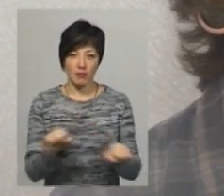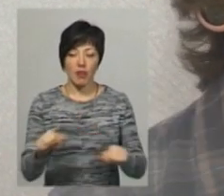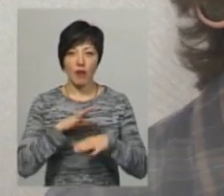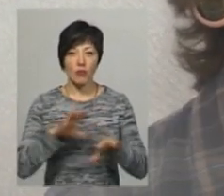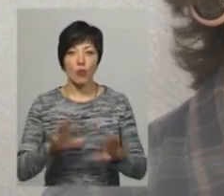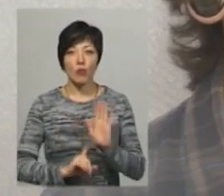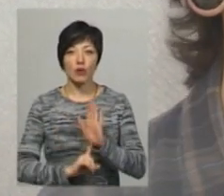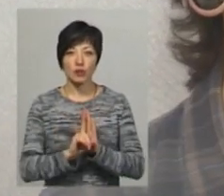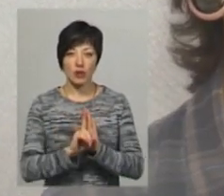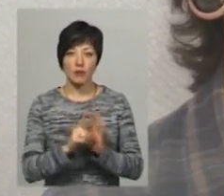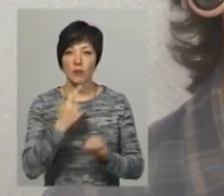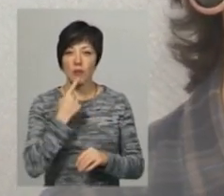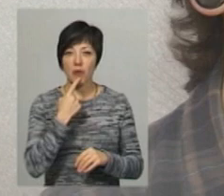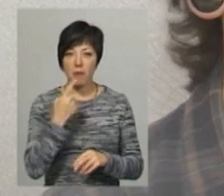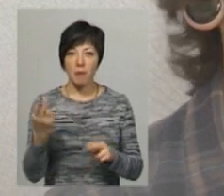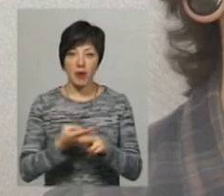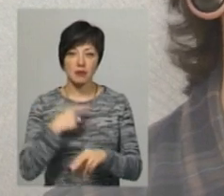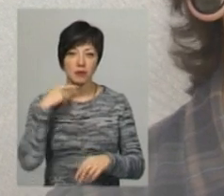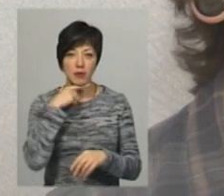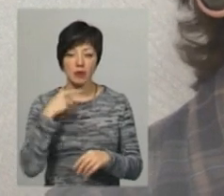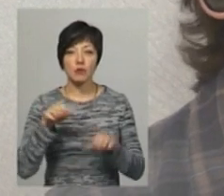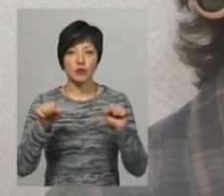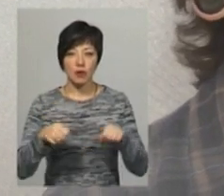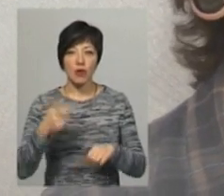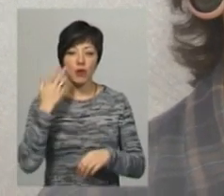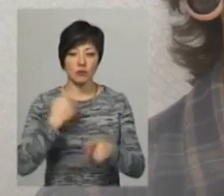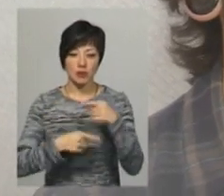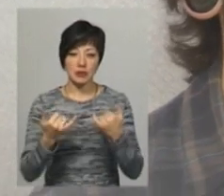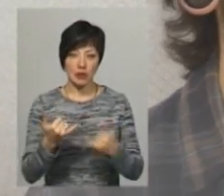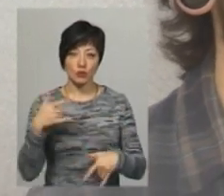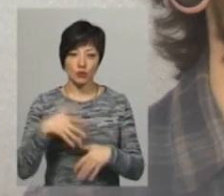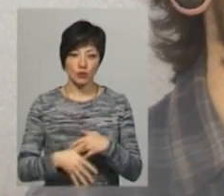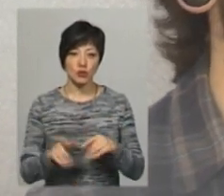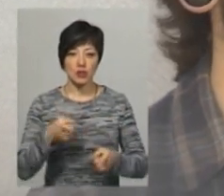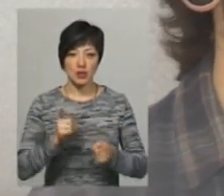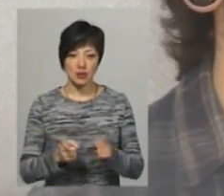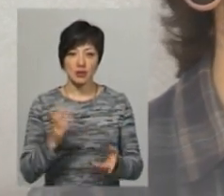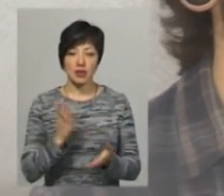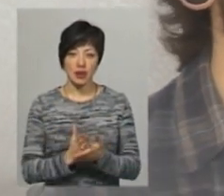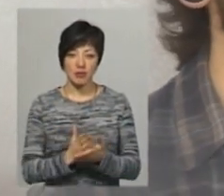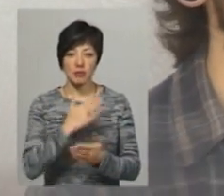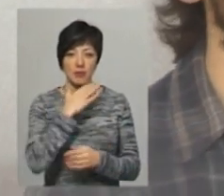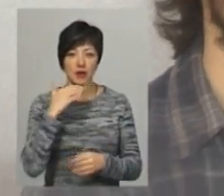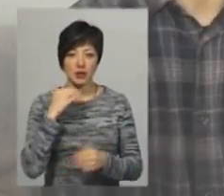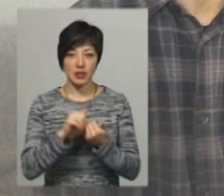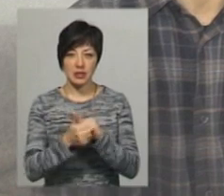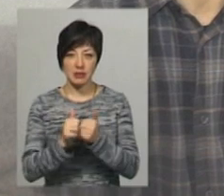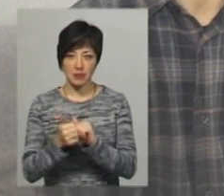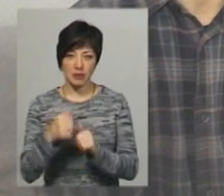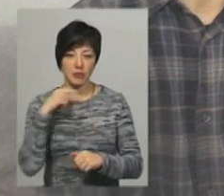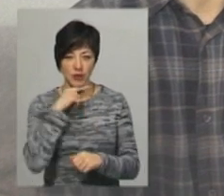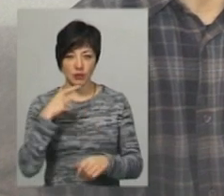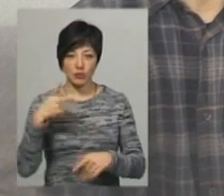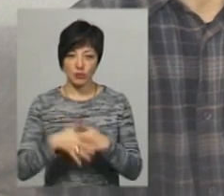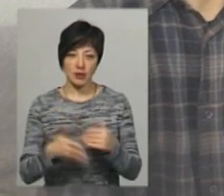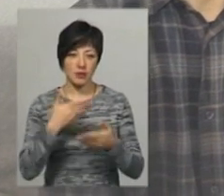веганити, то я думав, можливо, колись я повернуся, але зараз я розумію, що дійсно вже є дуже багато замінників. Я зрозумію,